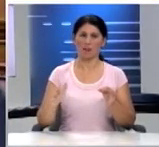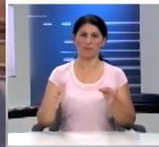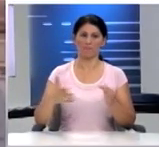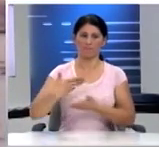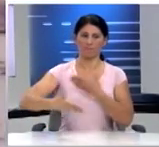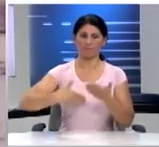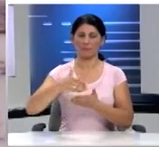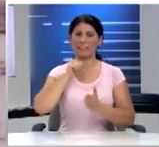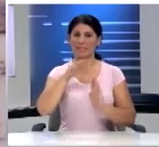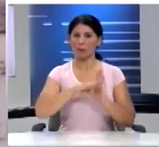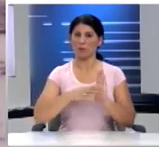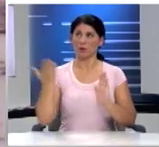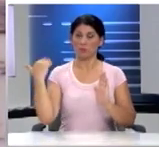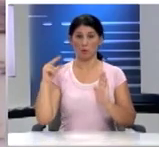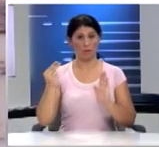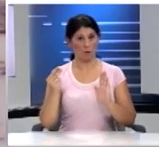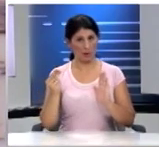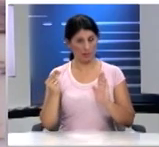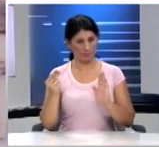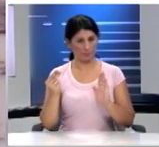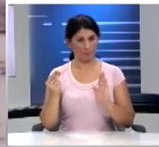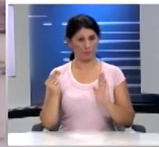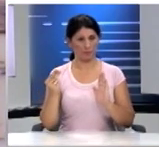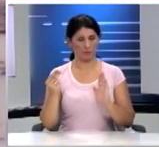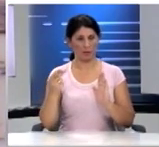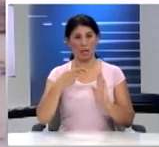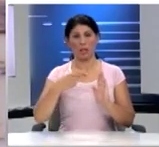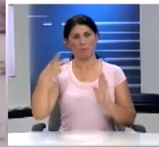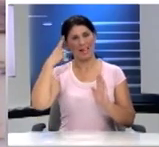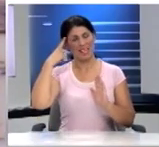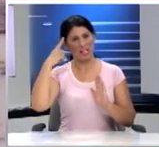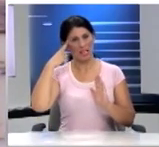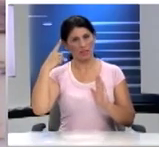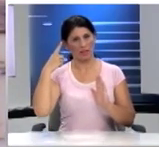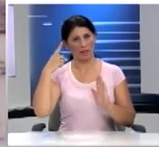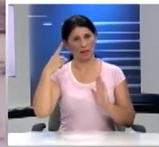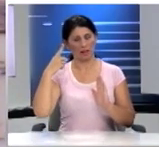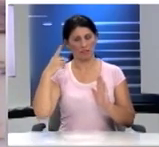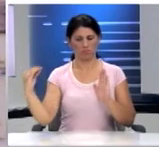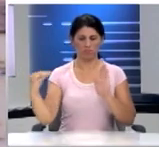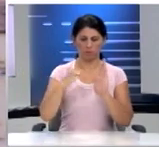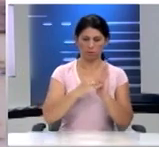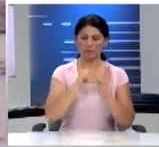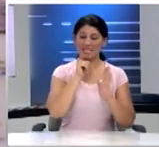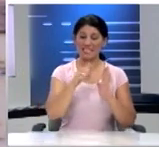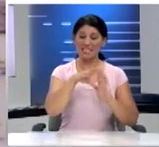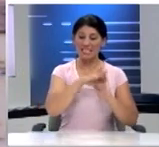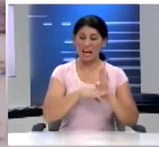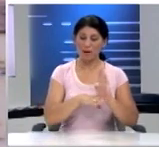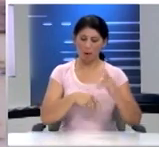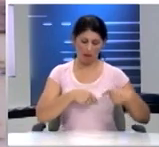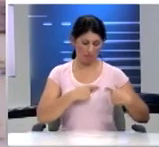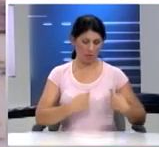αναθεώρηση του συντάγματος στην προηγούμενη βουλή για την ιδέα να συνταγματοποιηθεί ο εθελοντισμός